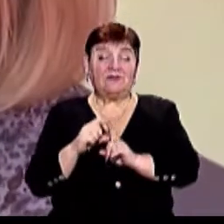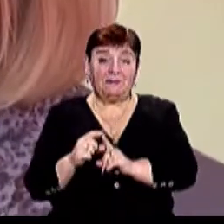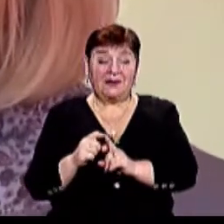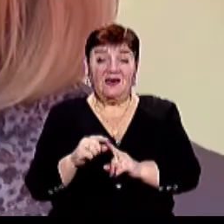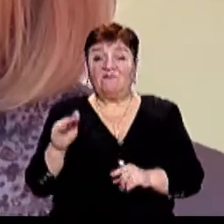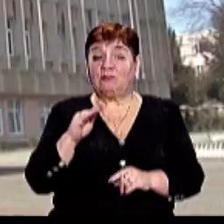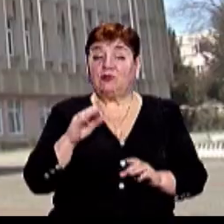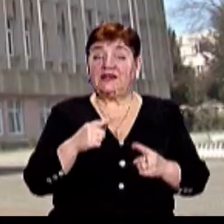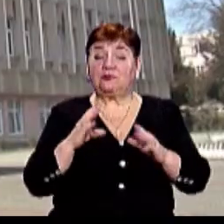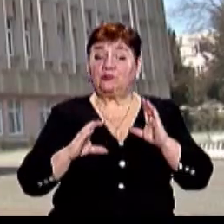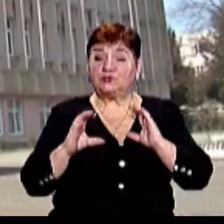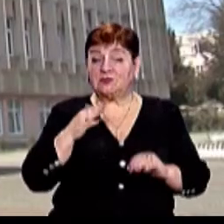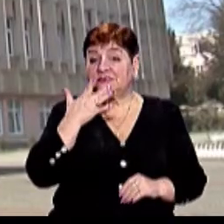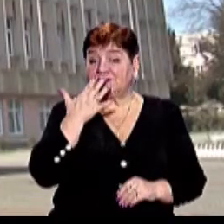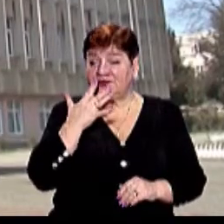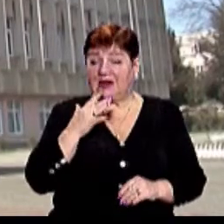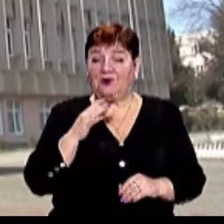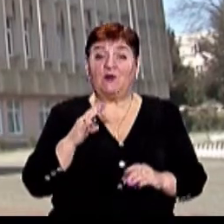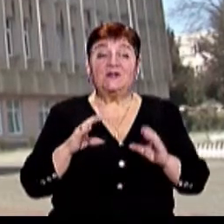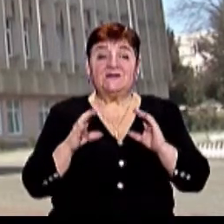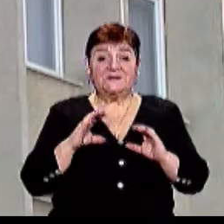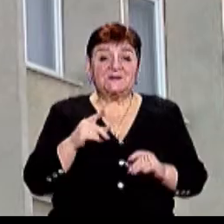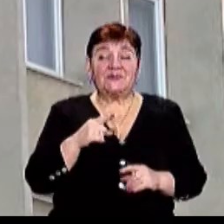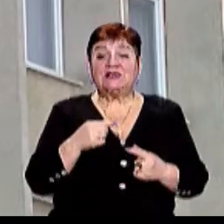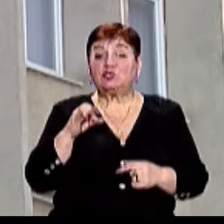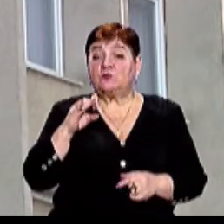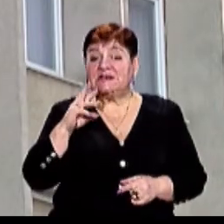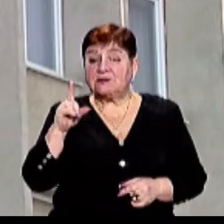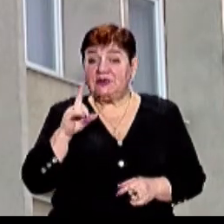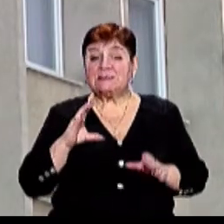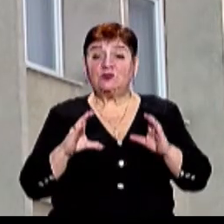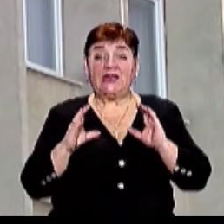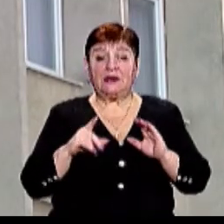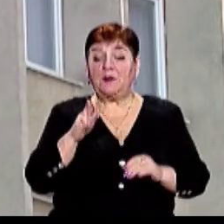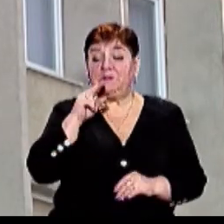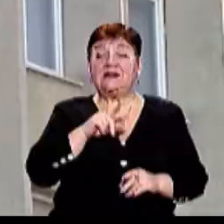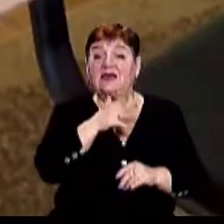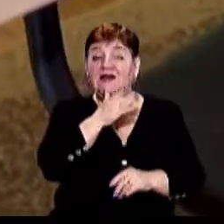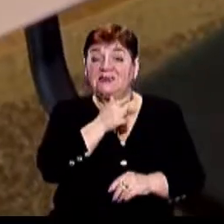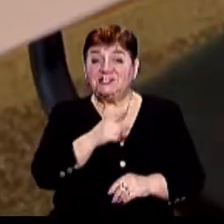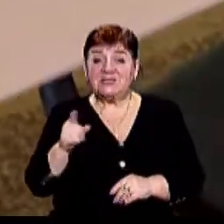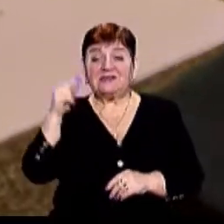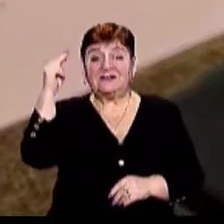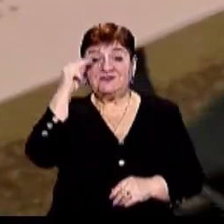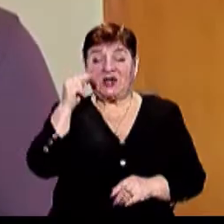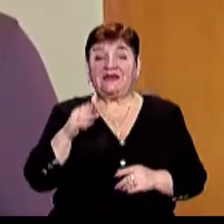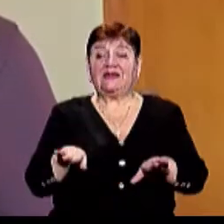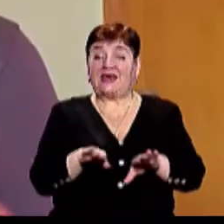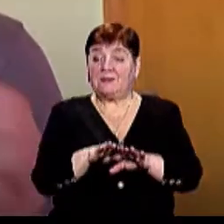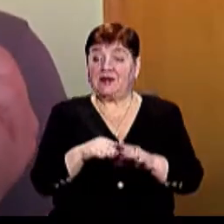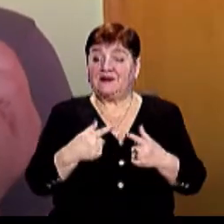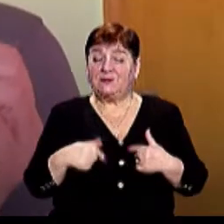філологічного факультету Ужгородського національного університету Галини Шумицької, студенти-філологи під час навчання послуговуються фемінітивами